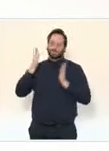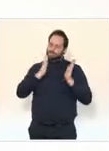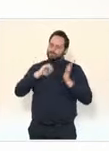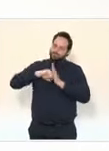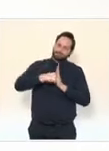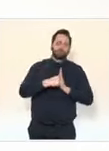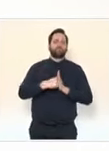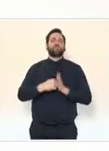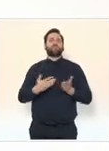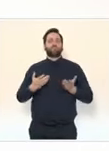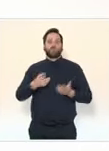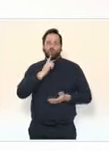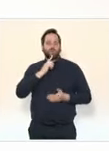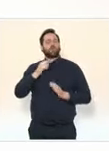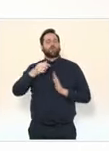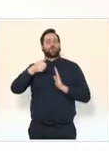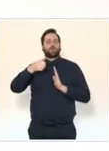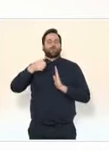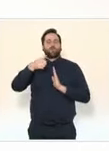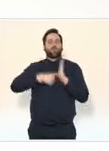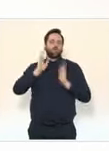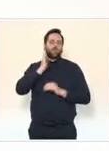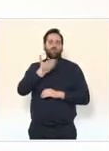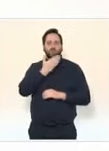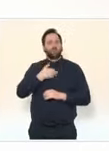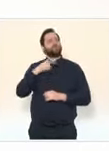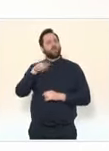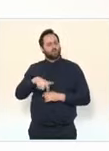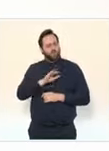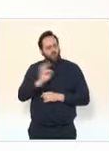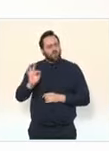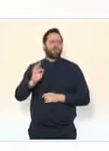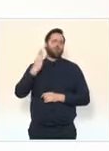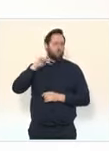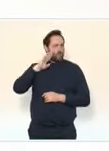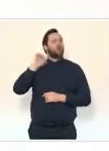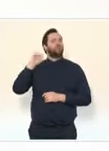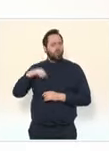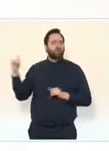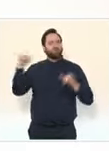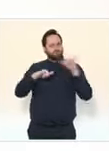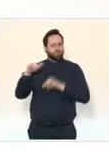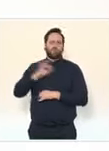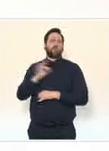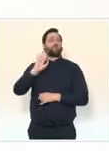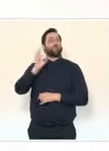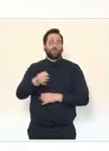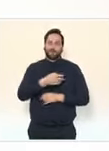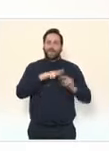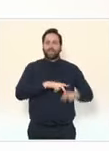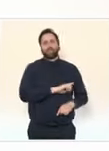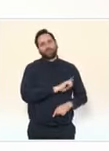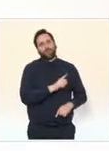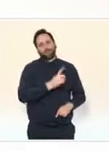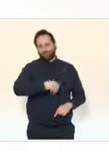ainsi que les personnes justifiant d'un motif impérieux, peuvent venir sur notre sol. Nous doivent tous justifier d'un test PCR